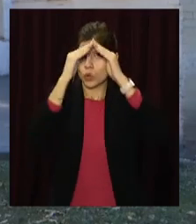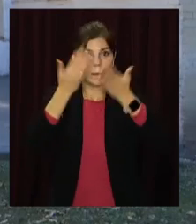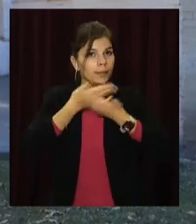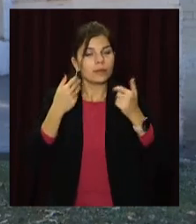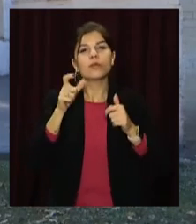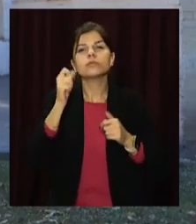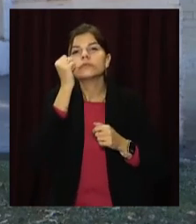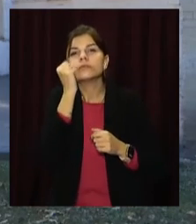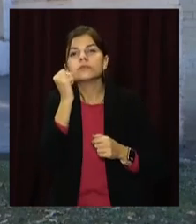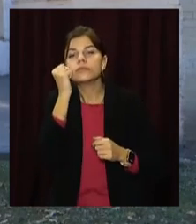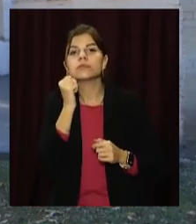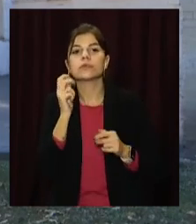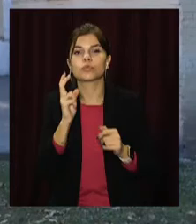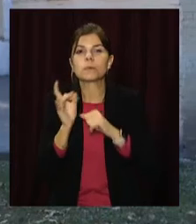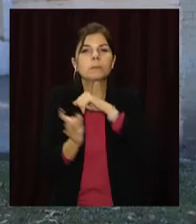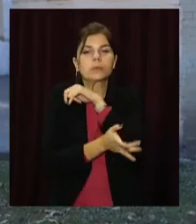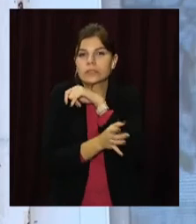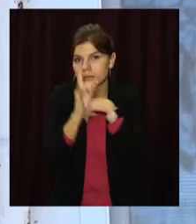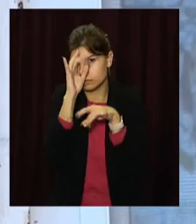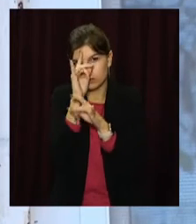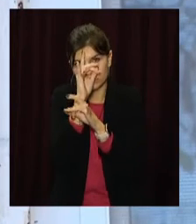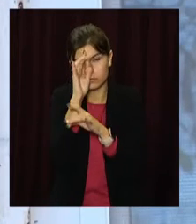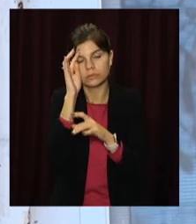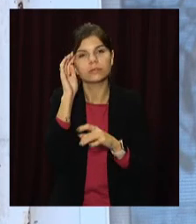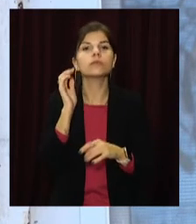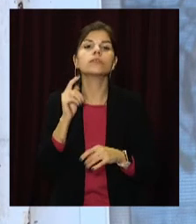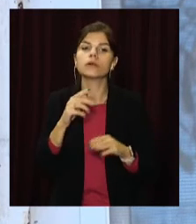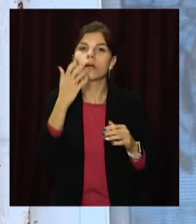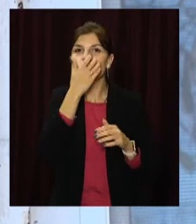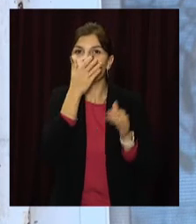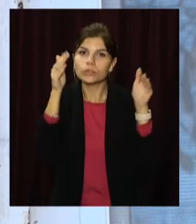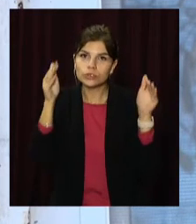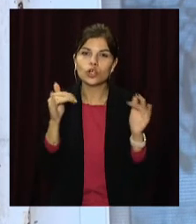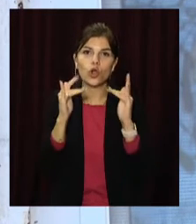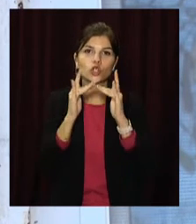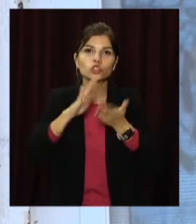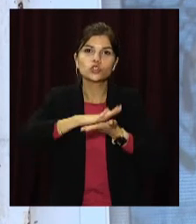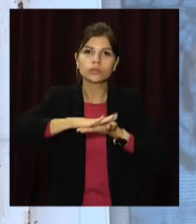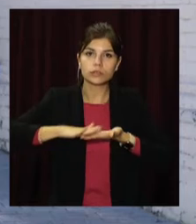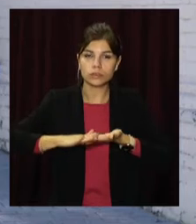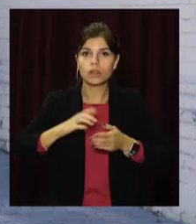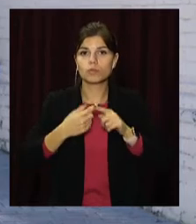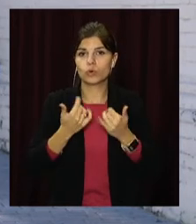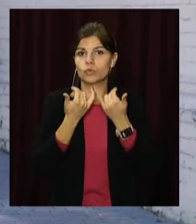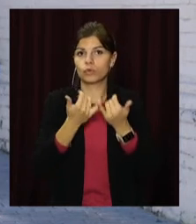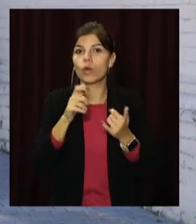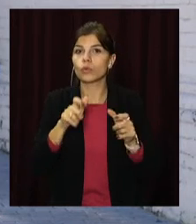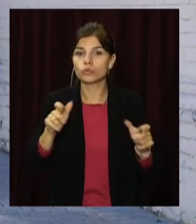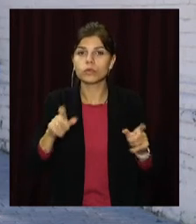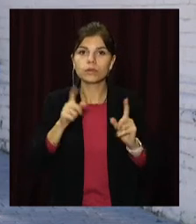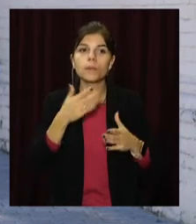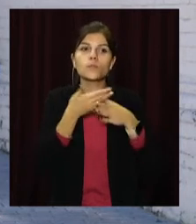літніх людей, які живуть на межі бідності. Для знедолених – теплі стіни та чисте ліжко. Крім того, людям допомагають